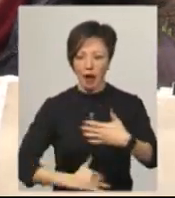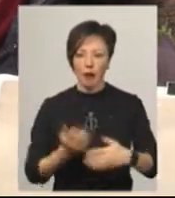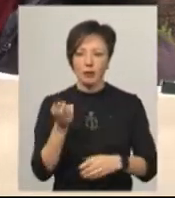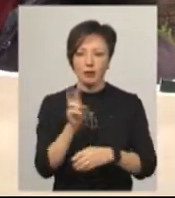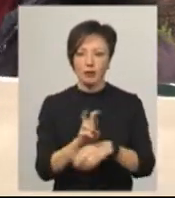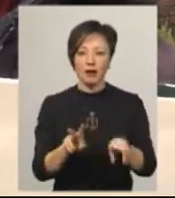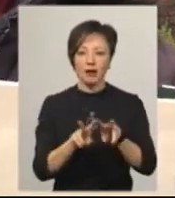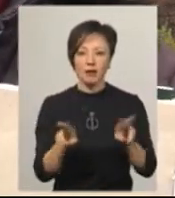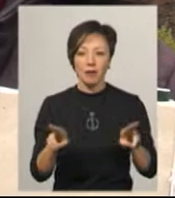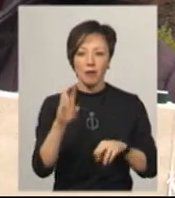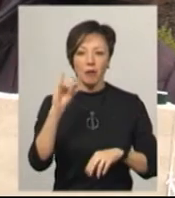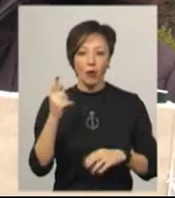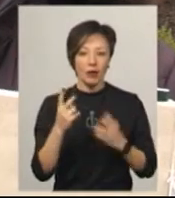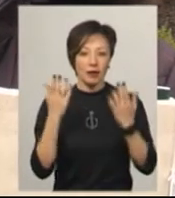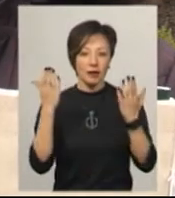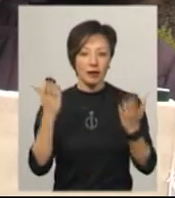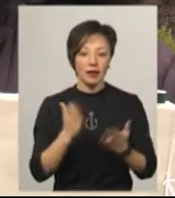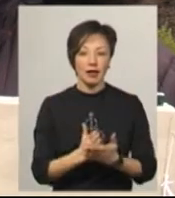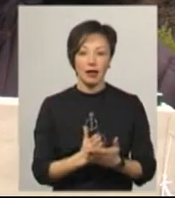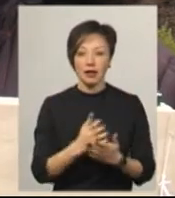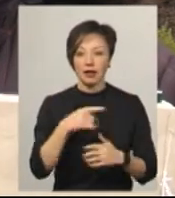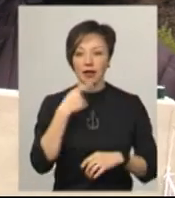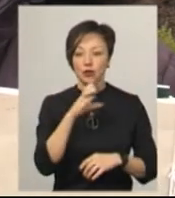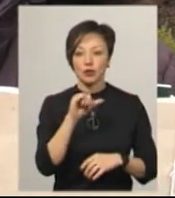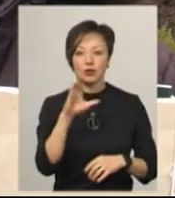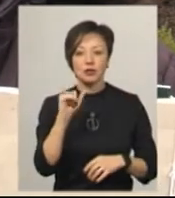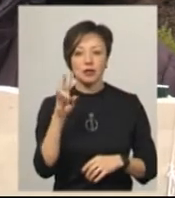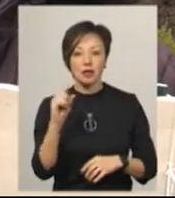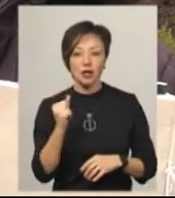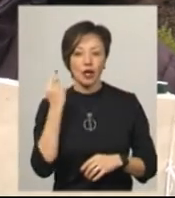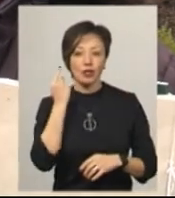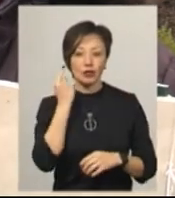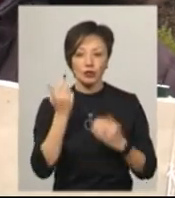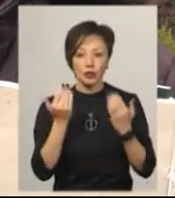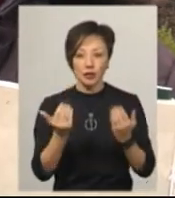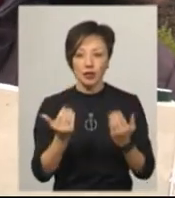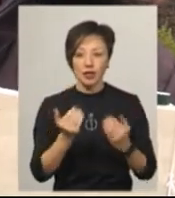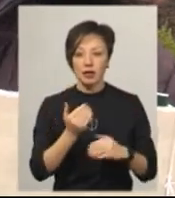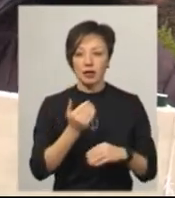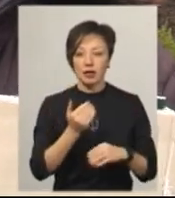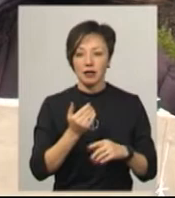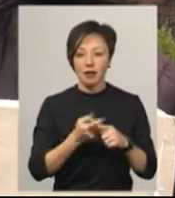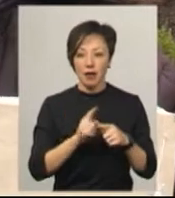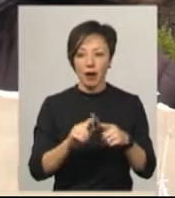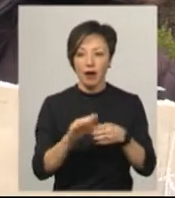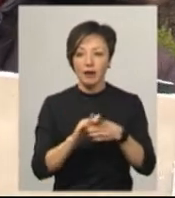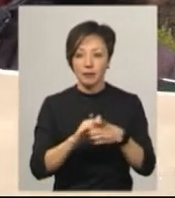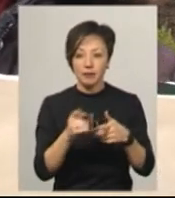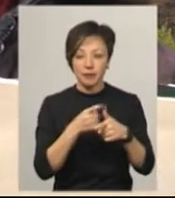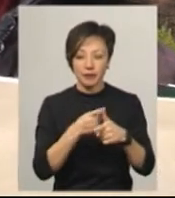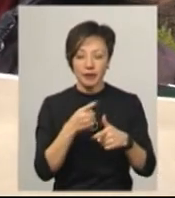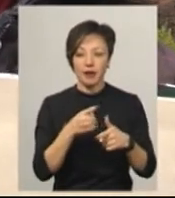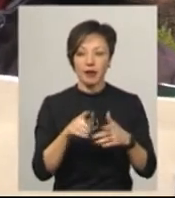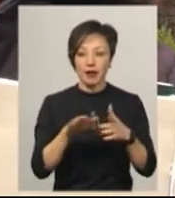нібито як є Бог на світі, він каже, Сусаночка, от я чую, Гітман, Арон Абрамович,